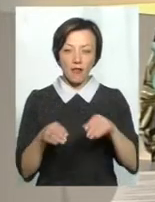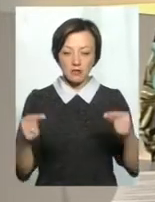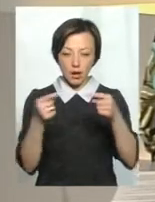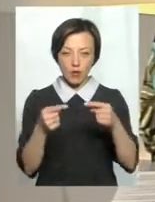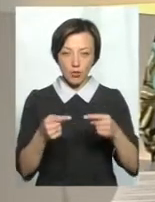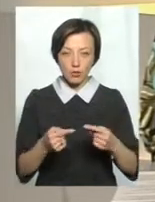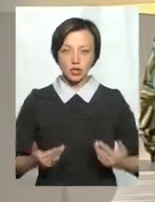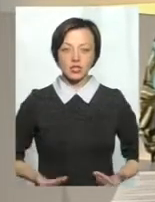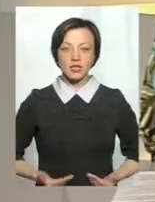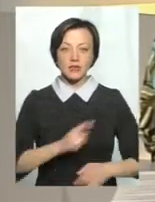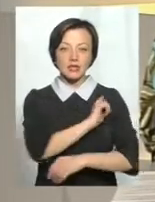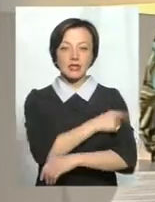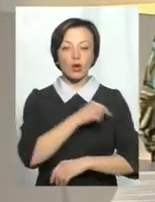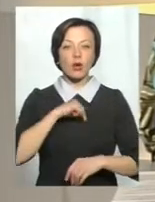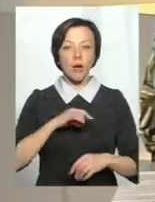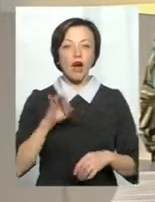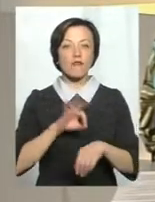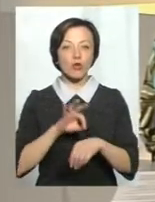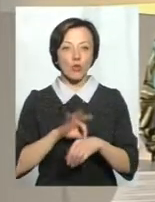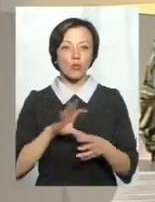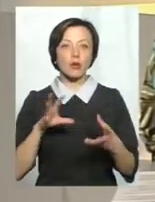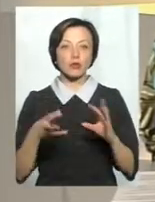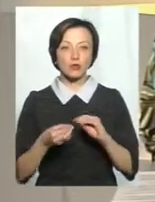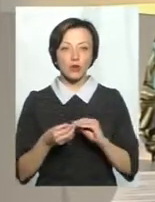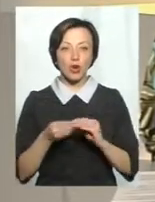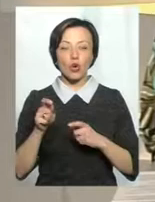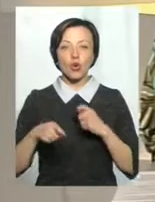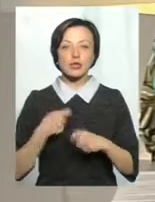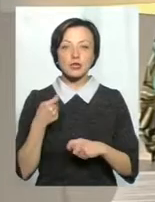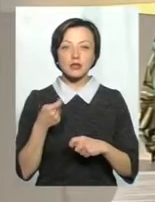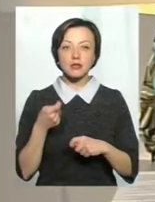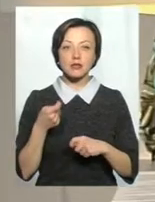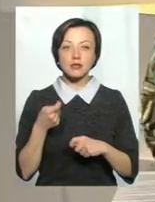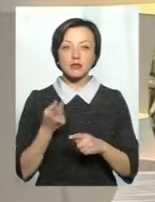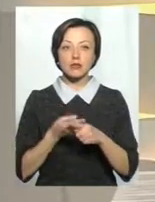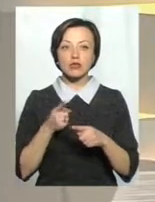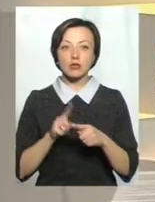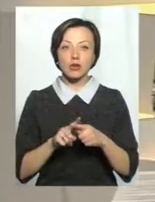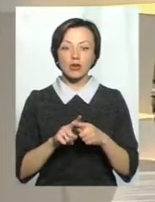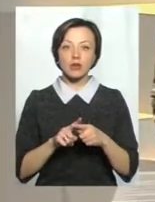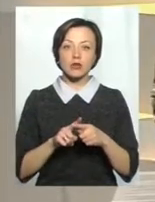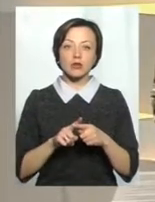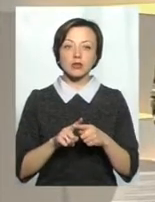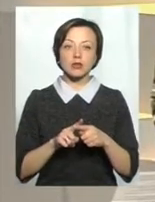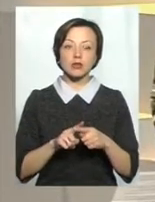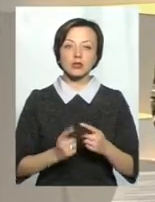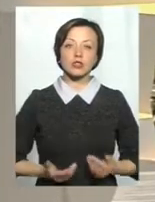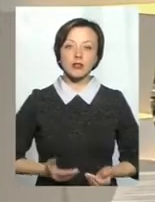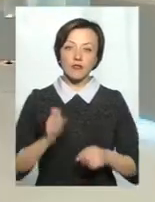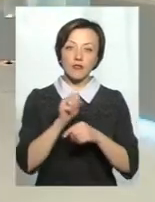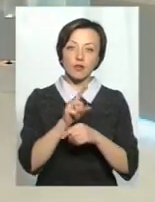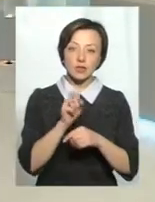життєвих сил у організму, а хвороба є результат розладу того або розладу життєвих функцій.